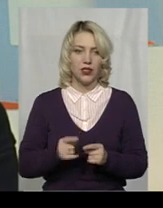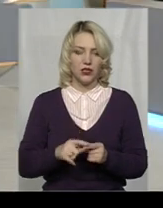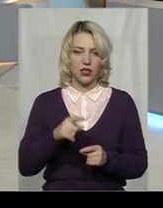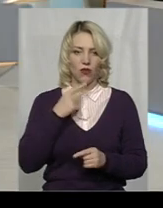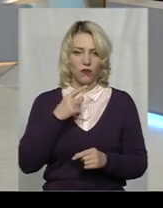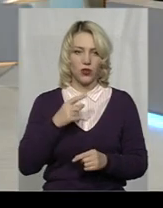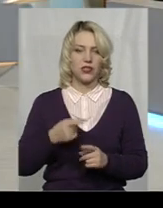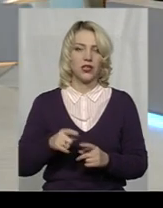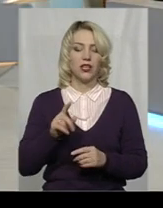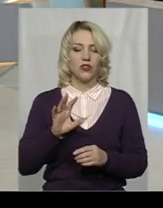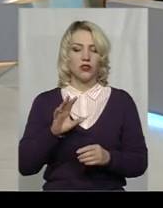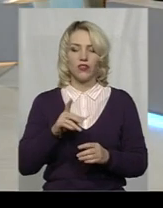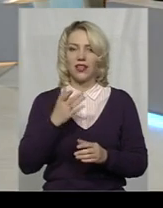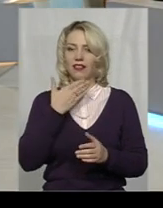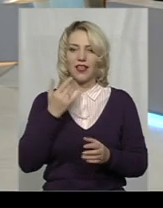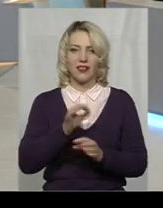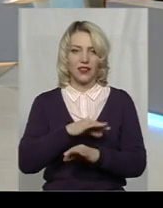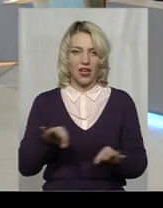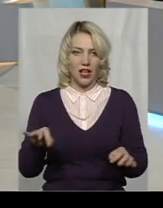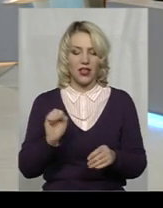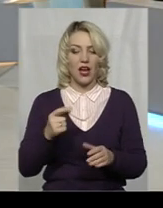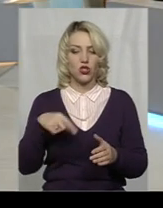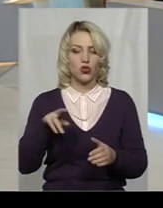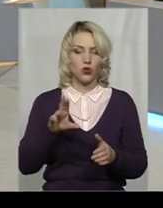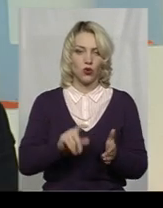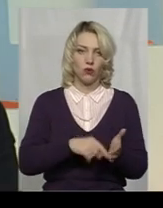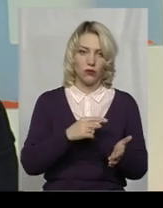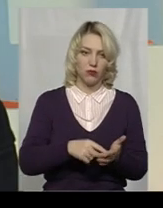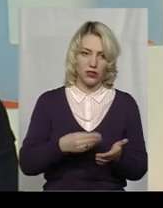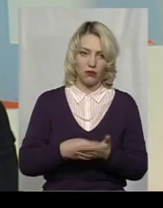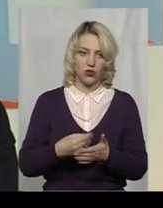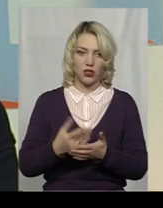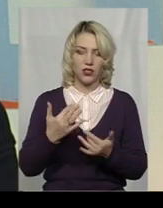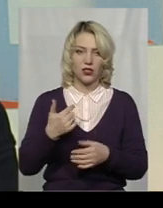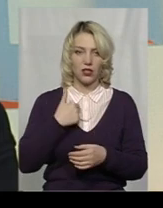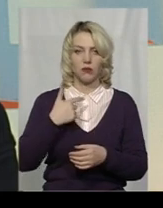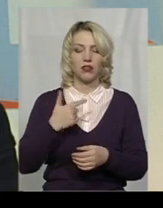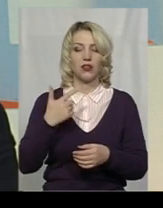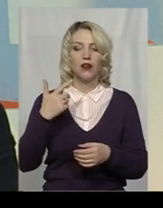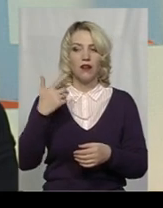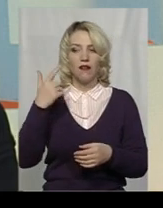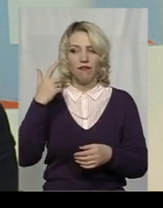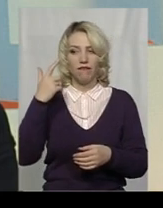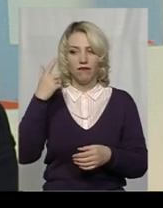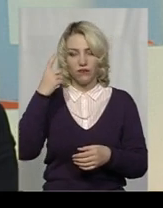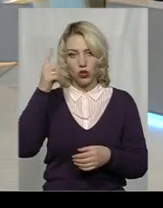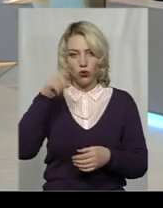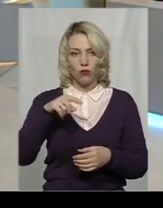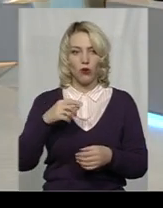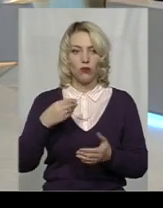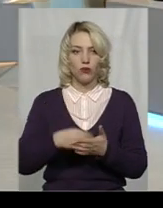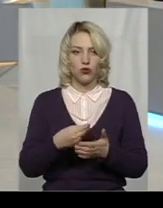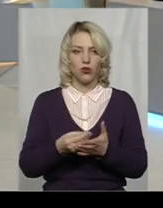бюджет міста. Так, то він вже не ідеальний відносно бюджету міста. Наскільки мені відомо, бюджет міста прийняли вчора, так, Сергій? Сьогодні.